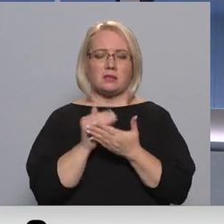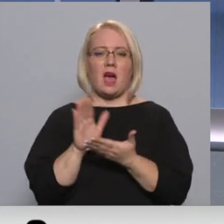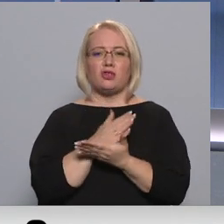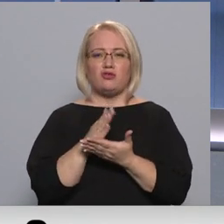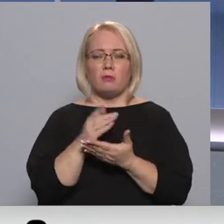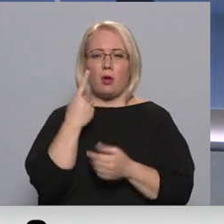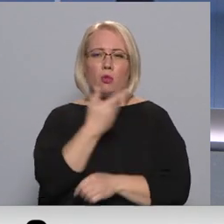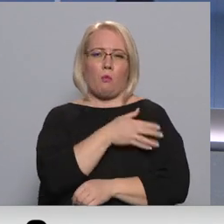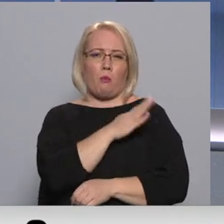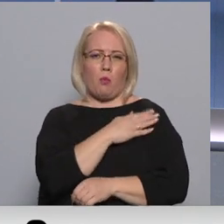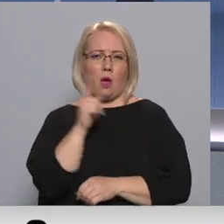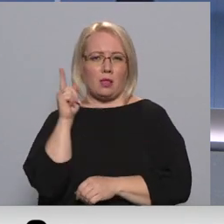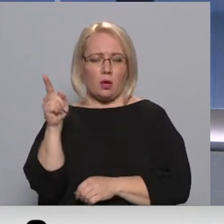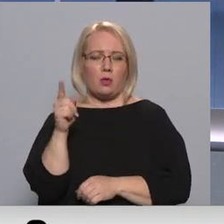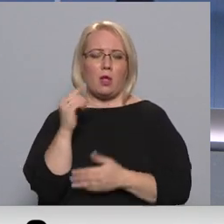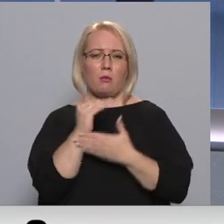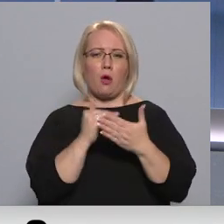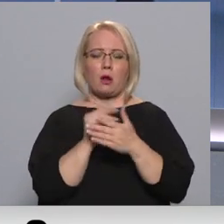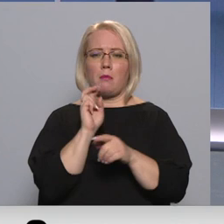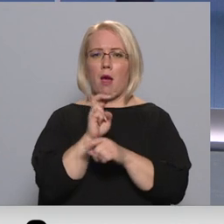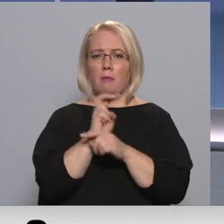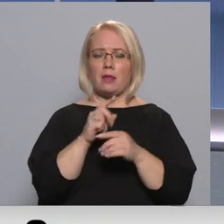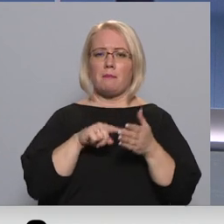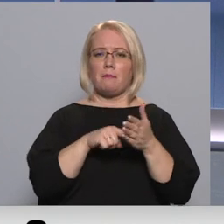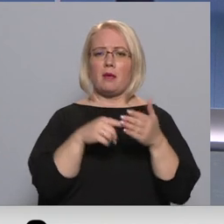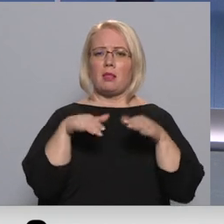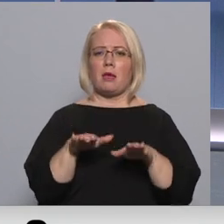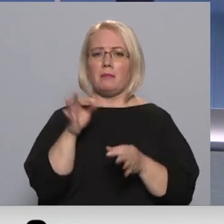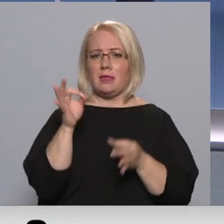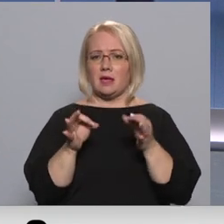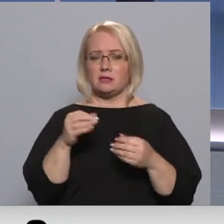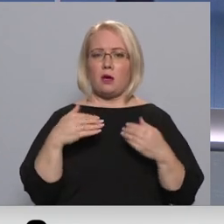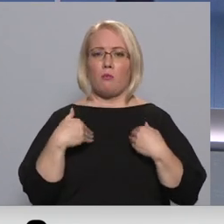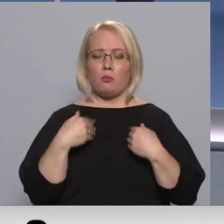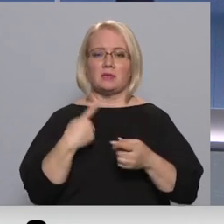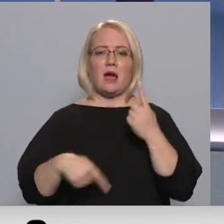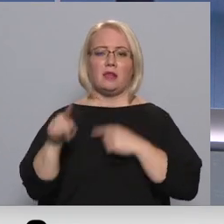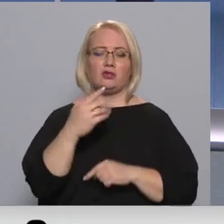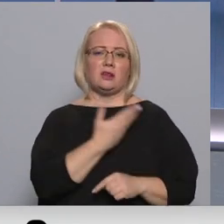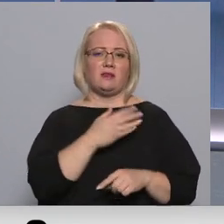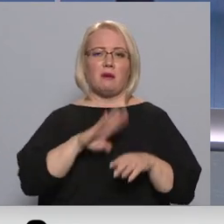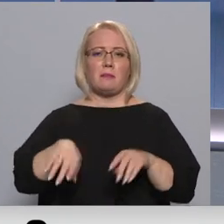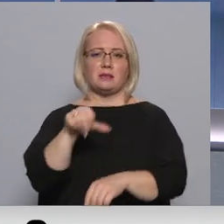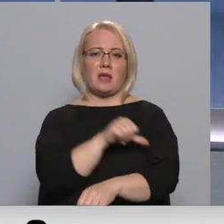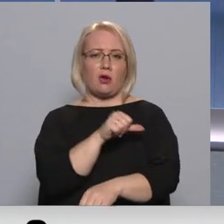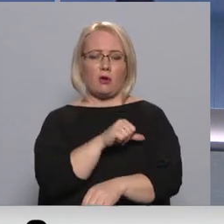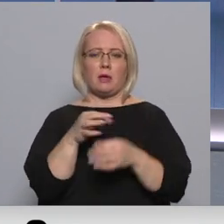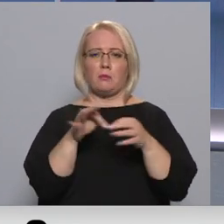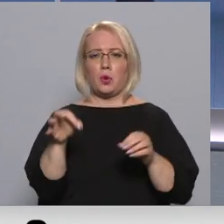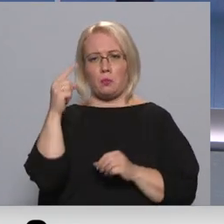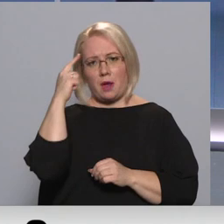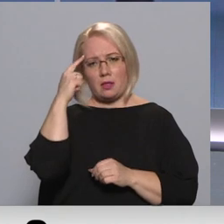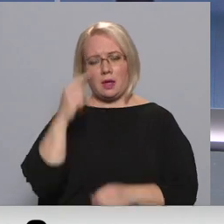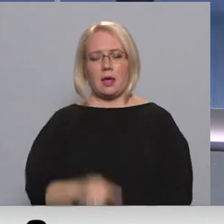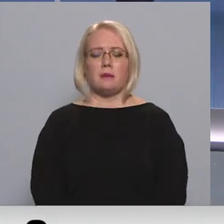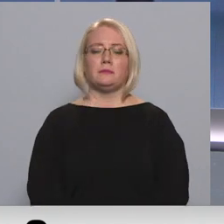piemēram, no Polijas, kur šādas programmas apmeklējumu piesprieš tiesa, pie mums atgriešanās dzīvē bez narkotikām ir brīvprātīga.